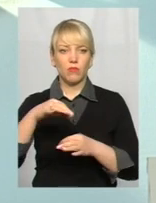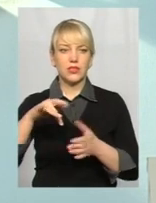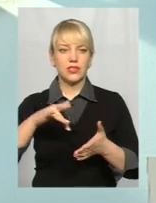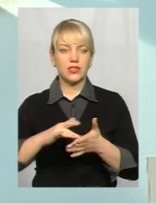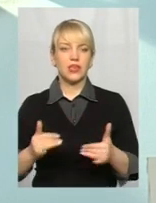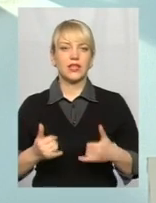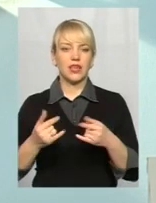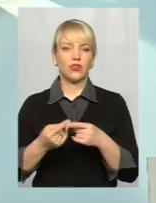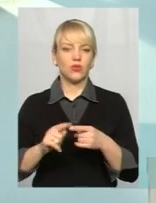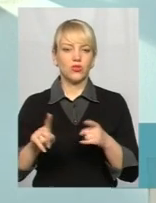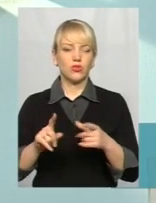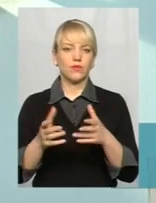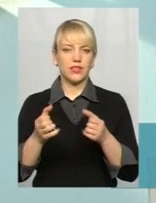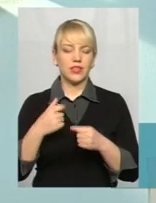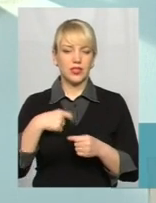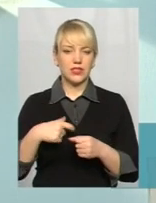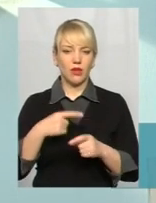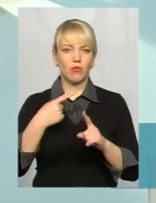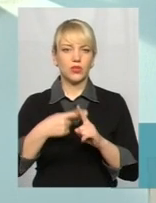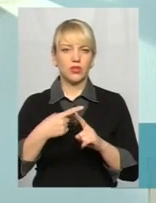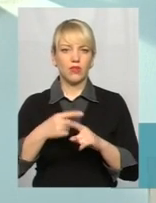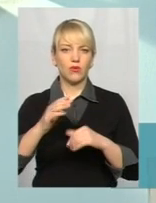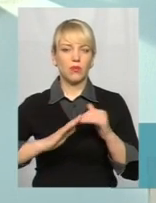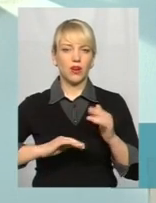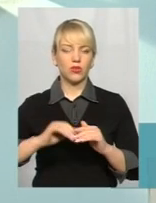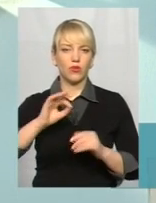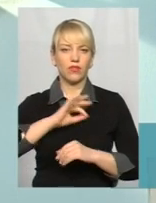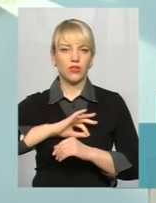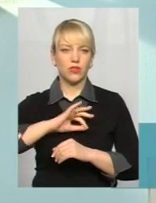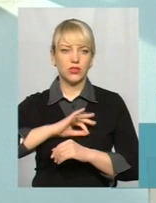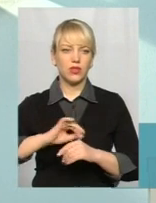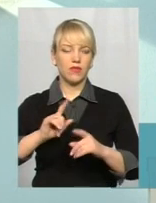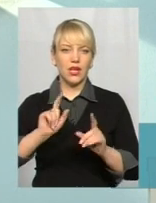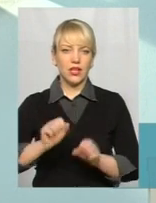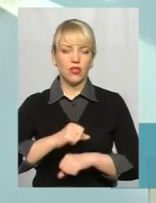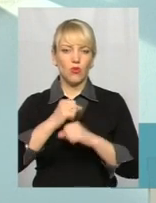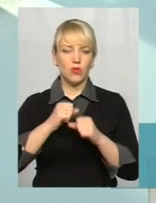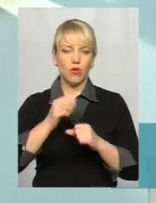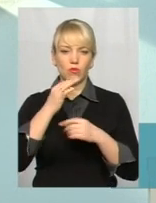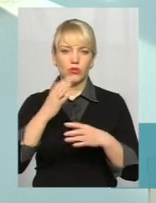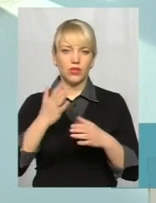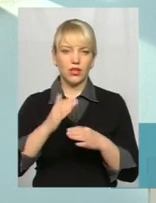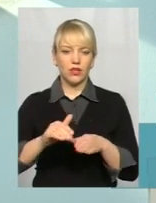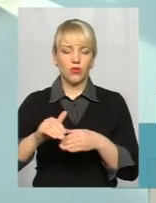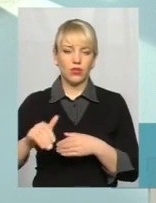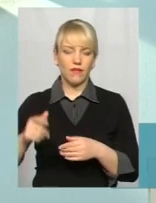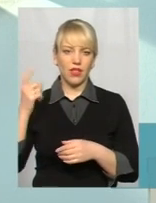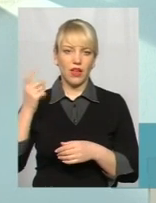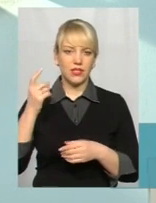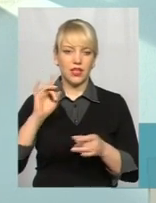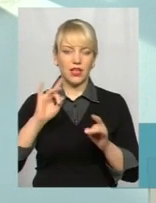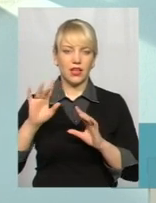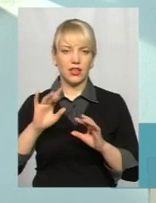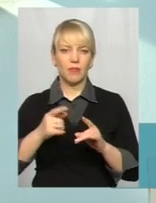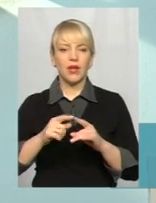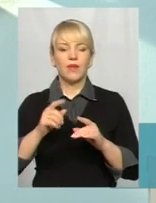для того, щоб для себе взяти позитивну практику використання і унеможливити будь-яке ухилення власників рекламних конструкцій, чи то